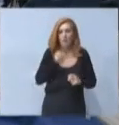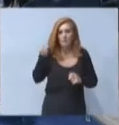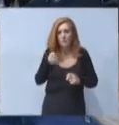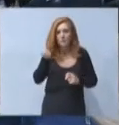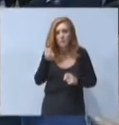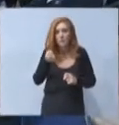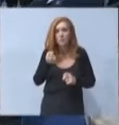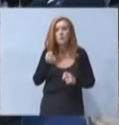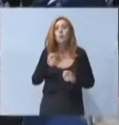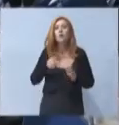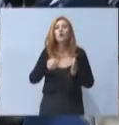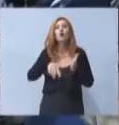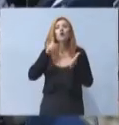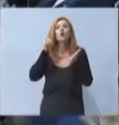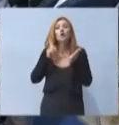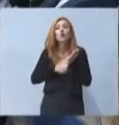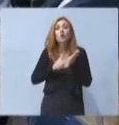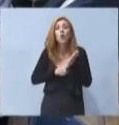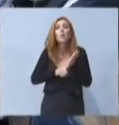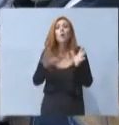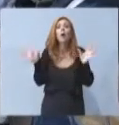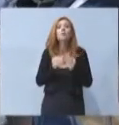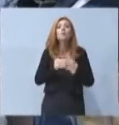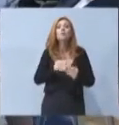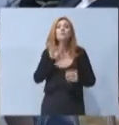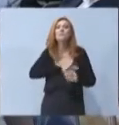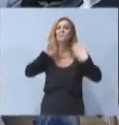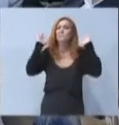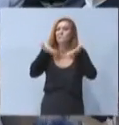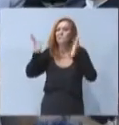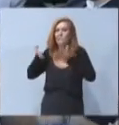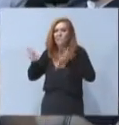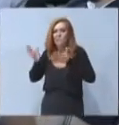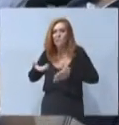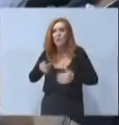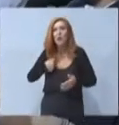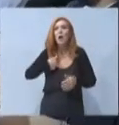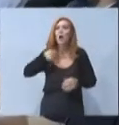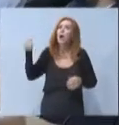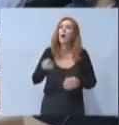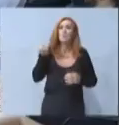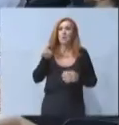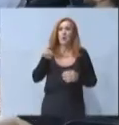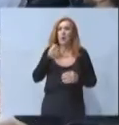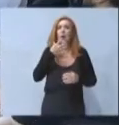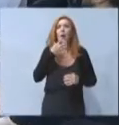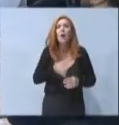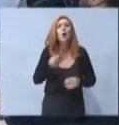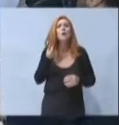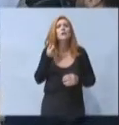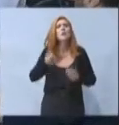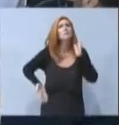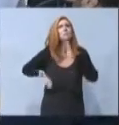του νομικού πλαισίου περί εσχροκέρδειας. Γιατί στην Ελλάδα οι τιμές εύκολα αυξάνονται, αλλά